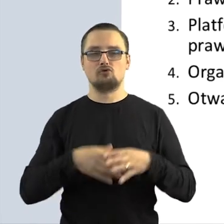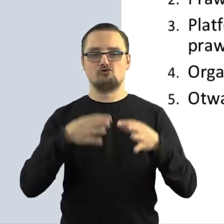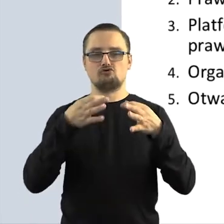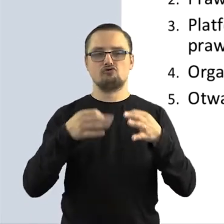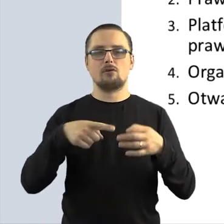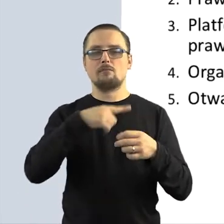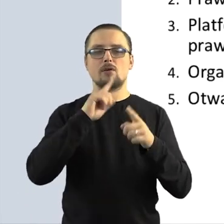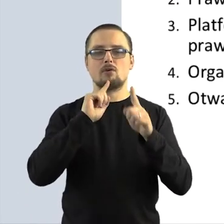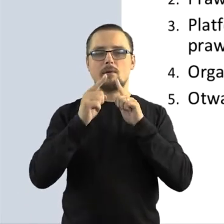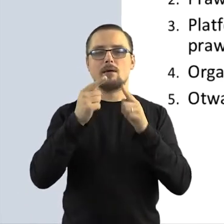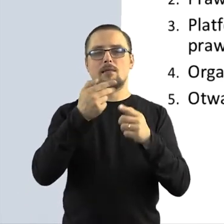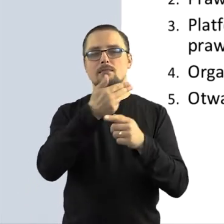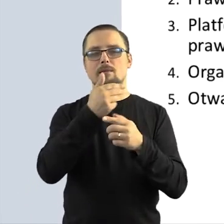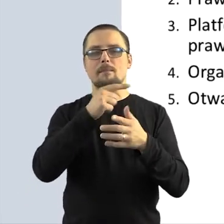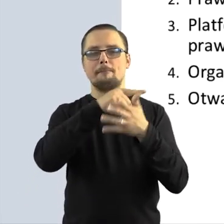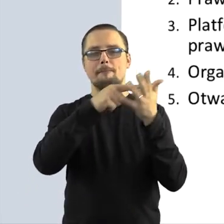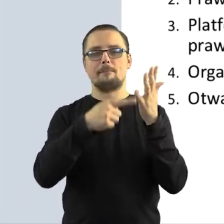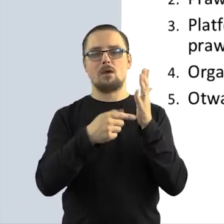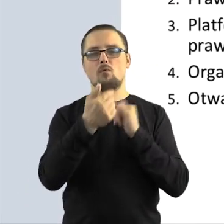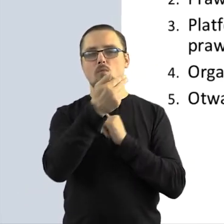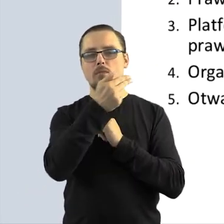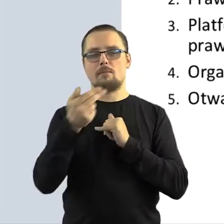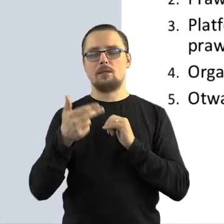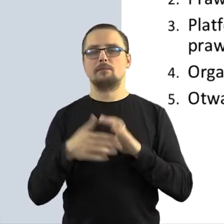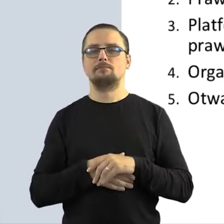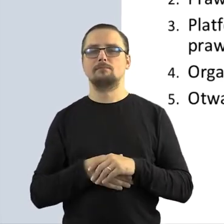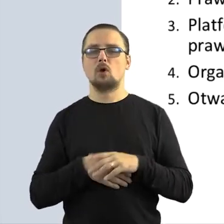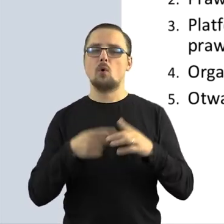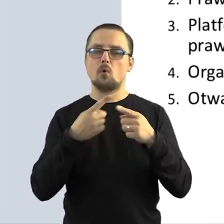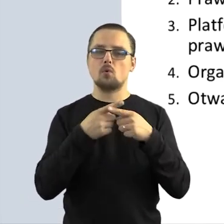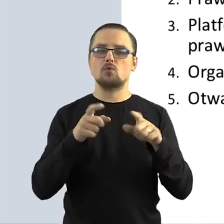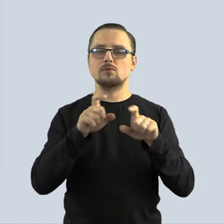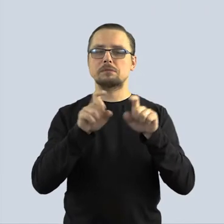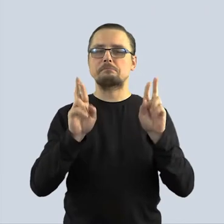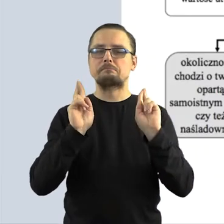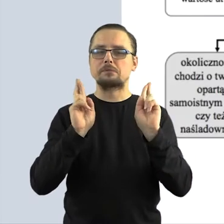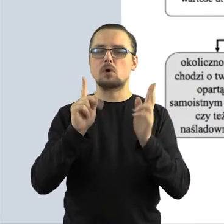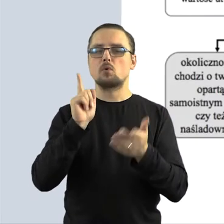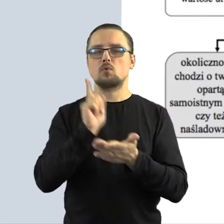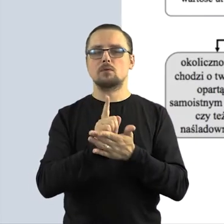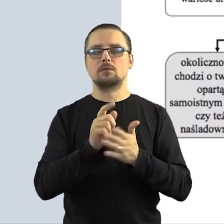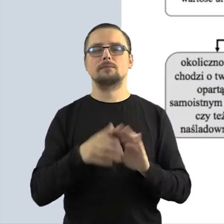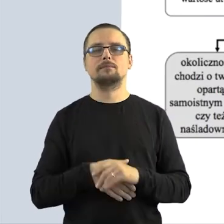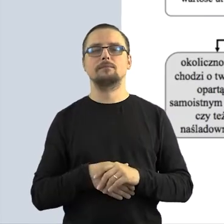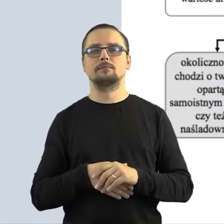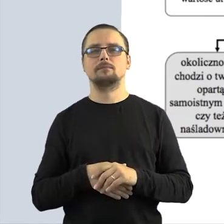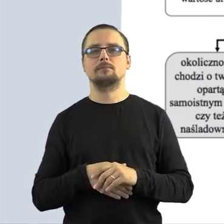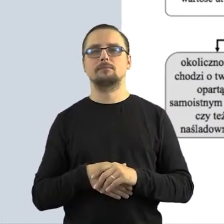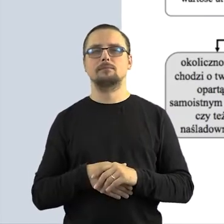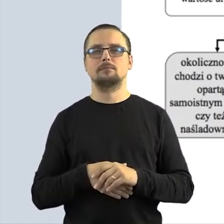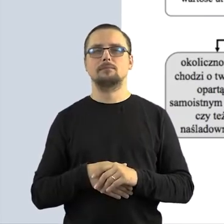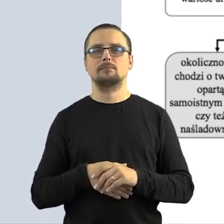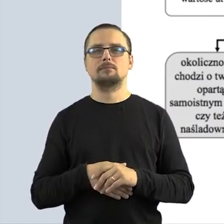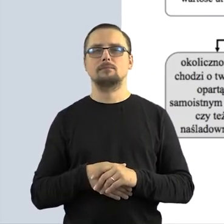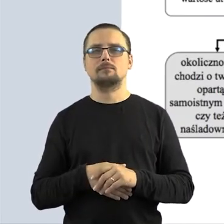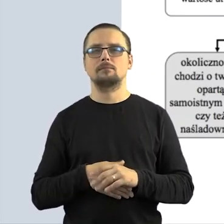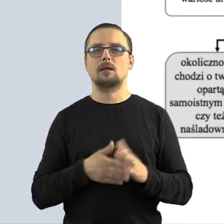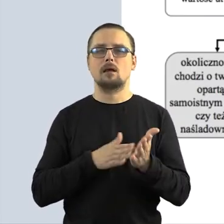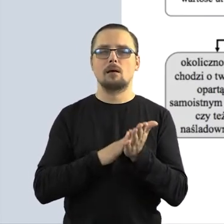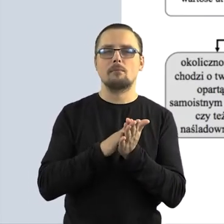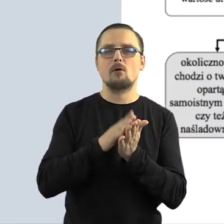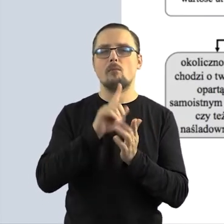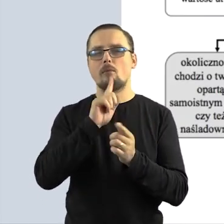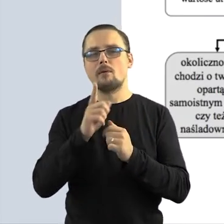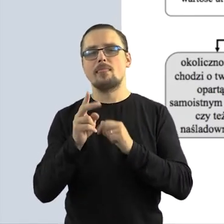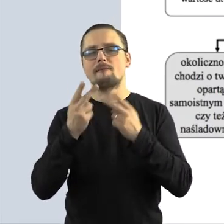pięciu tematach. Mam nadzieję, że w tak krótkim czasie nam się to wszystko uda. I zacznijmy jeszcze od takich